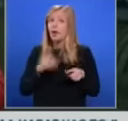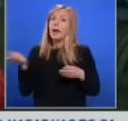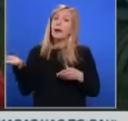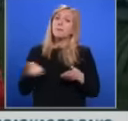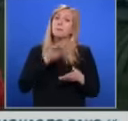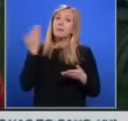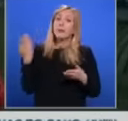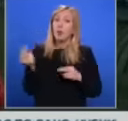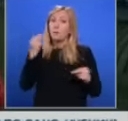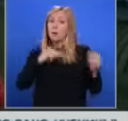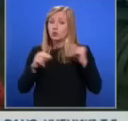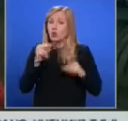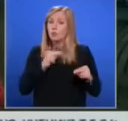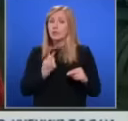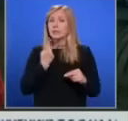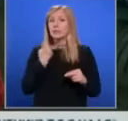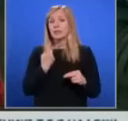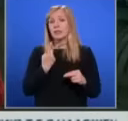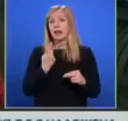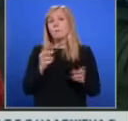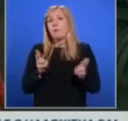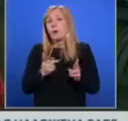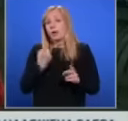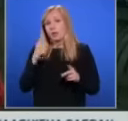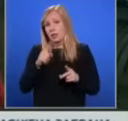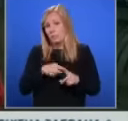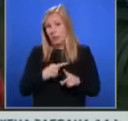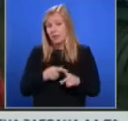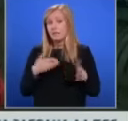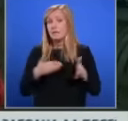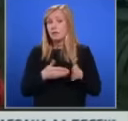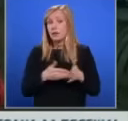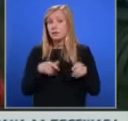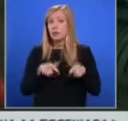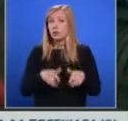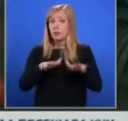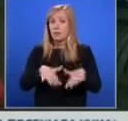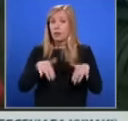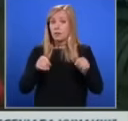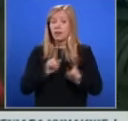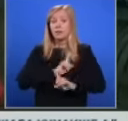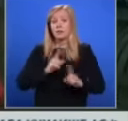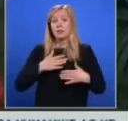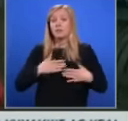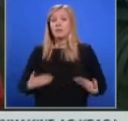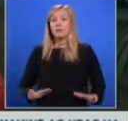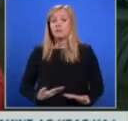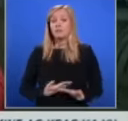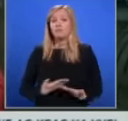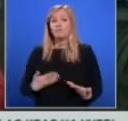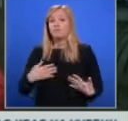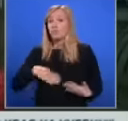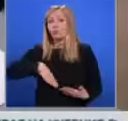първо четене в зала за по-малко от месец. Въпреки това обаче и на този парламент, очевидно, няма да му стигне времето, за да го